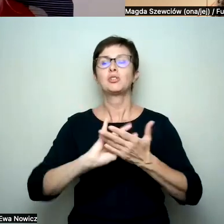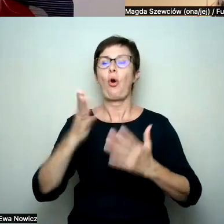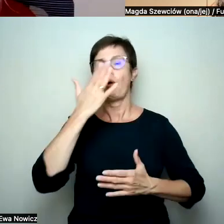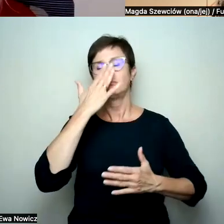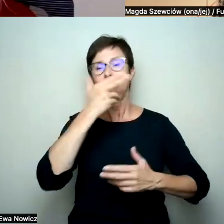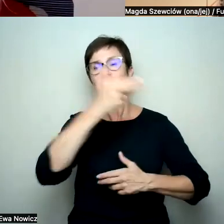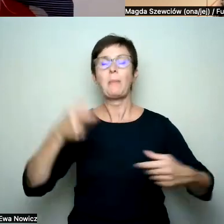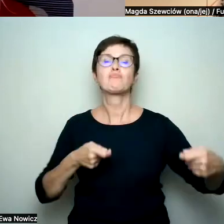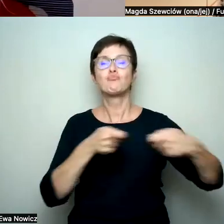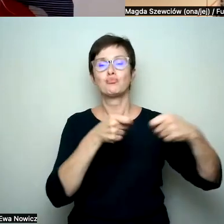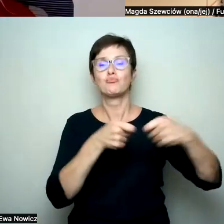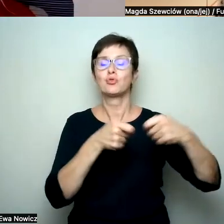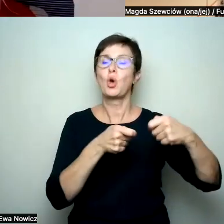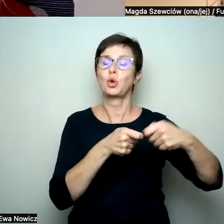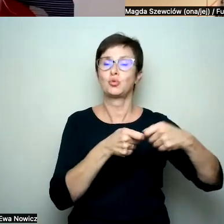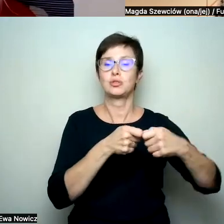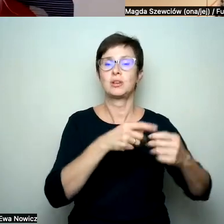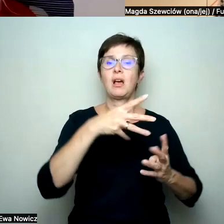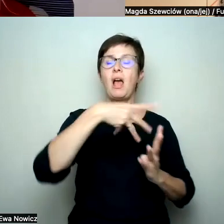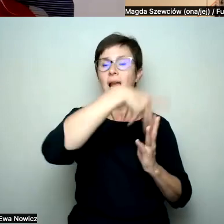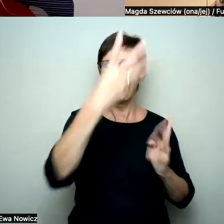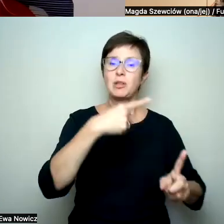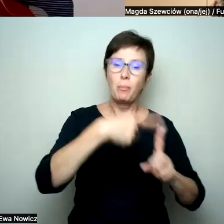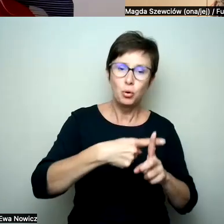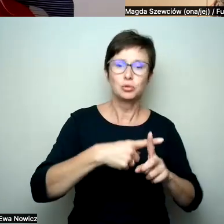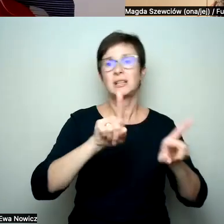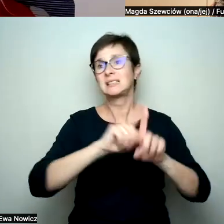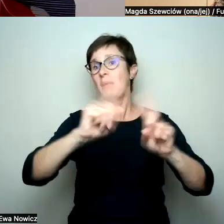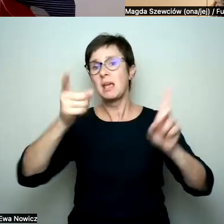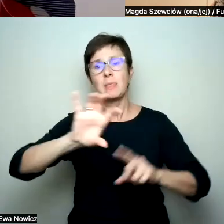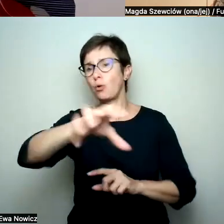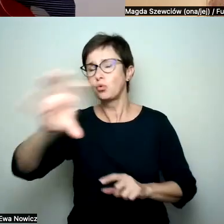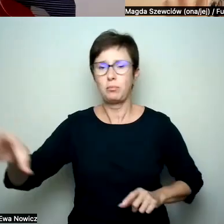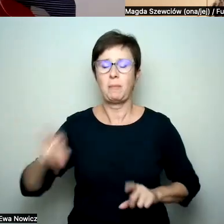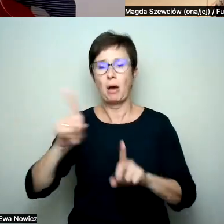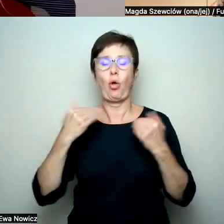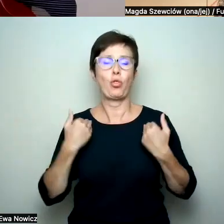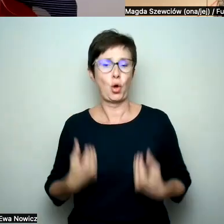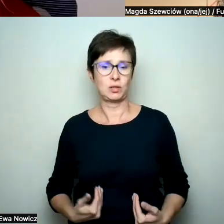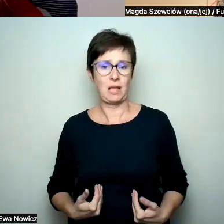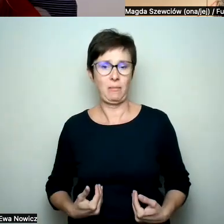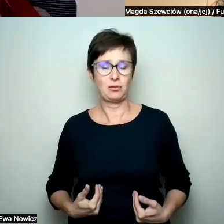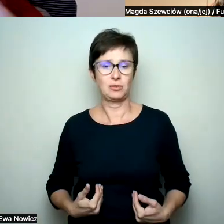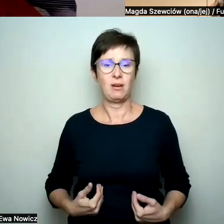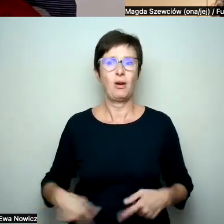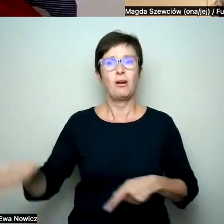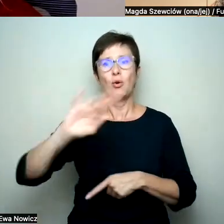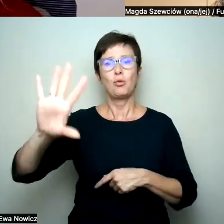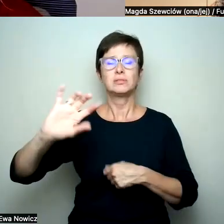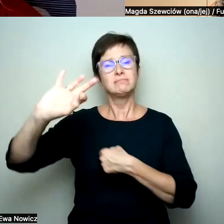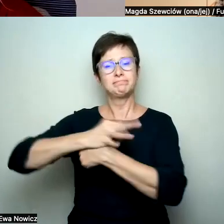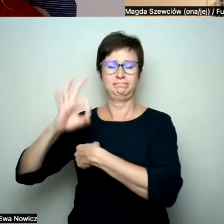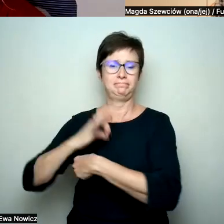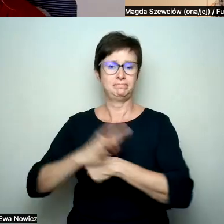dla społeczności w LGBTQ+, ale dla różnych grup, które są narażone na dyskryminację czy mają też samość tak zwaną narażoną na ataki, to to,